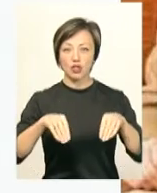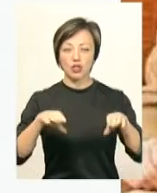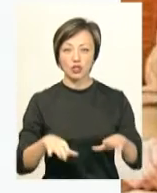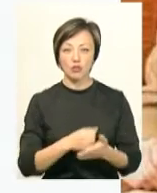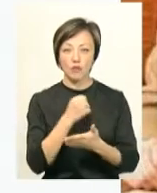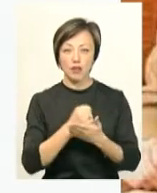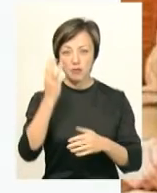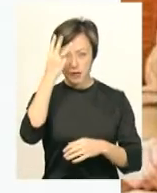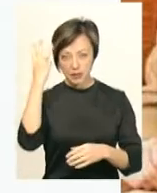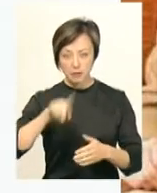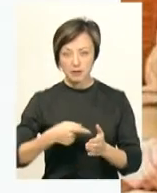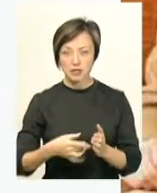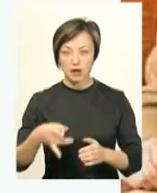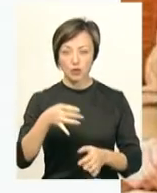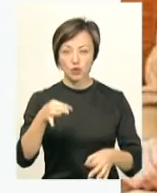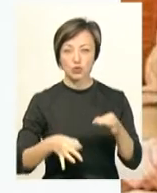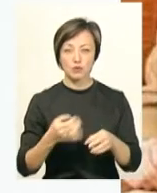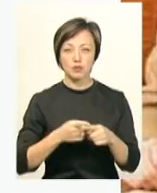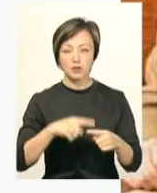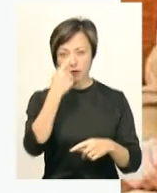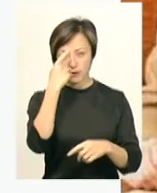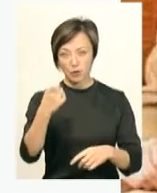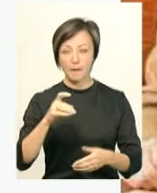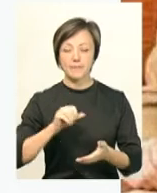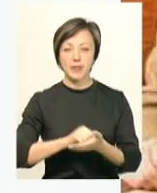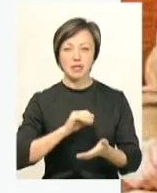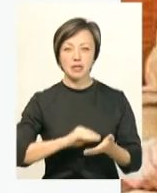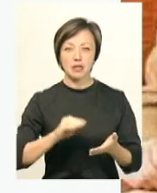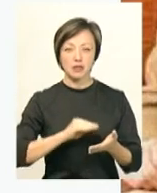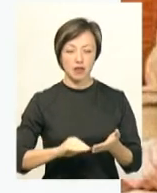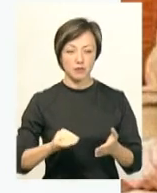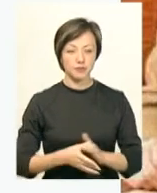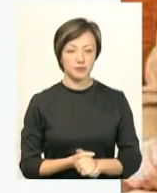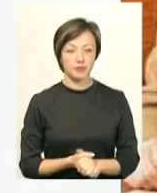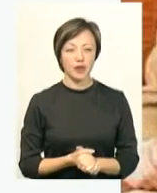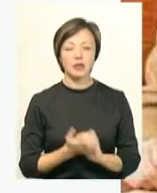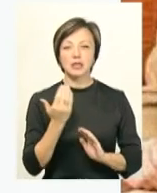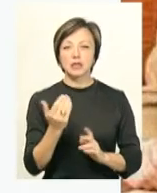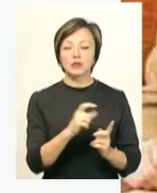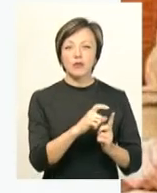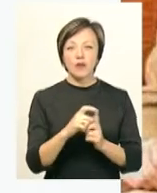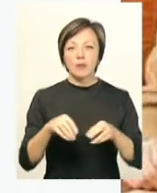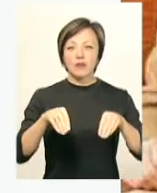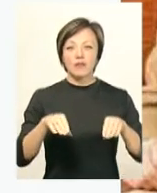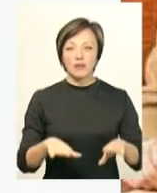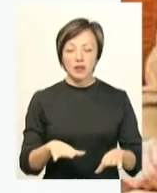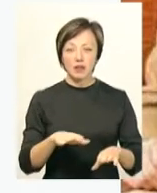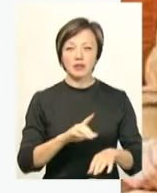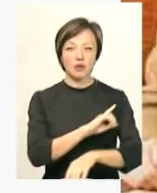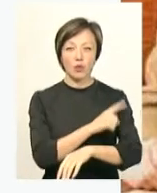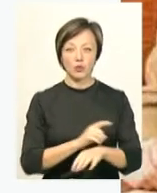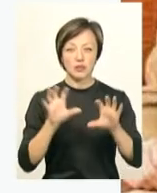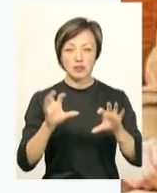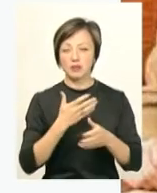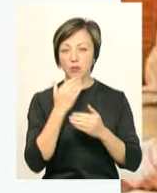ухвалив Хмельницький міськрайонний суд. Про це повідомила його прес-секретар Алла Плінська. За її словами, вирок чинності не брав і